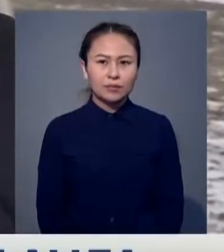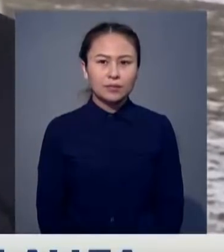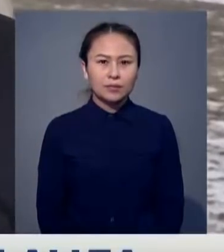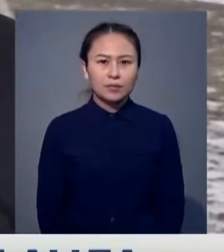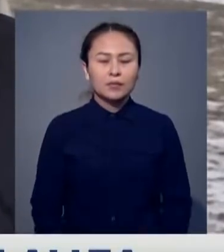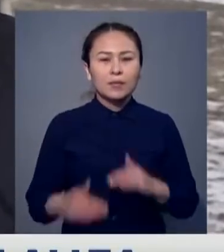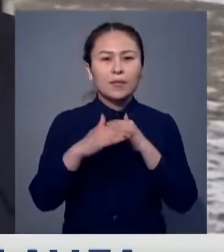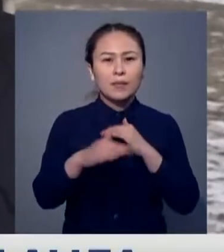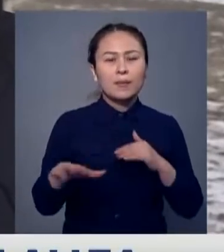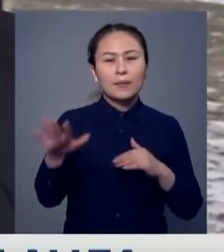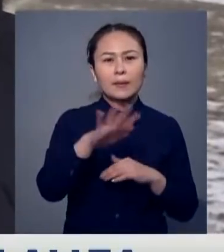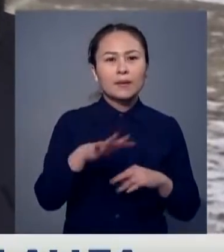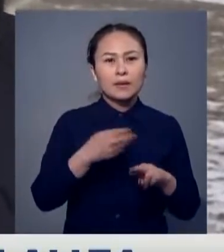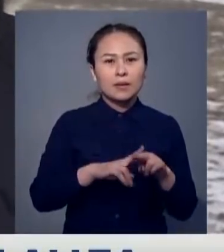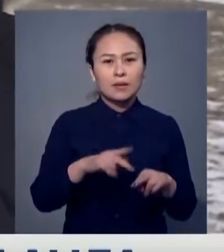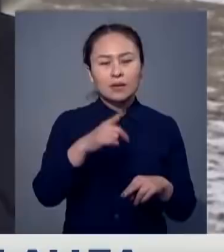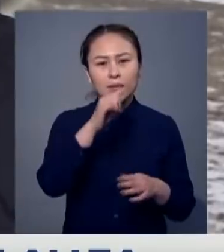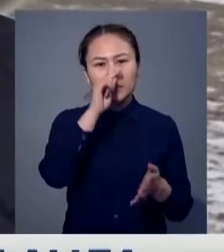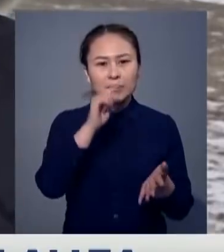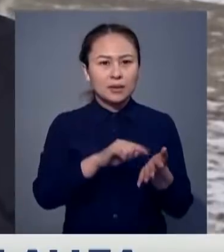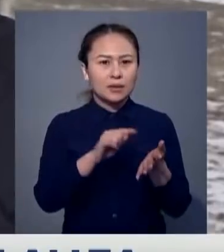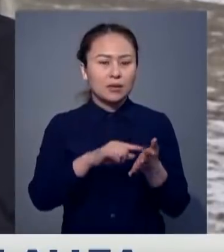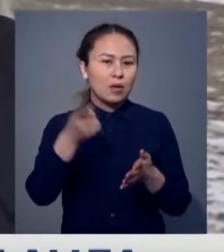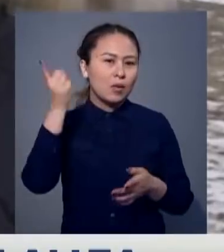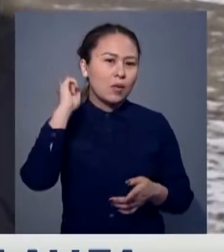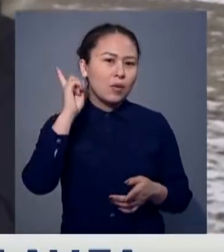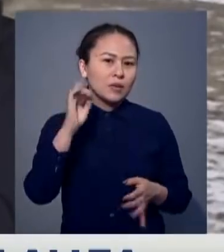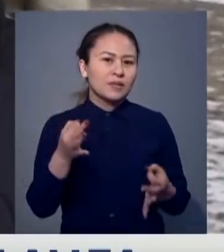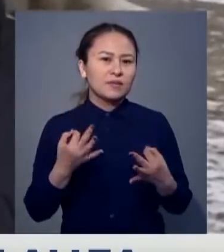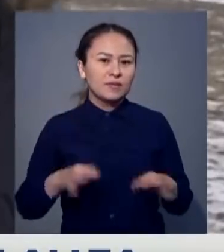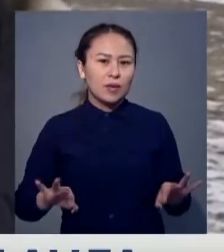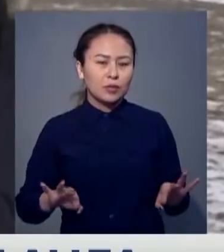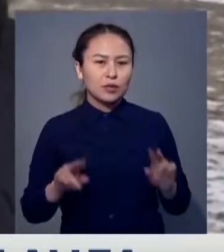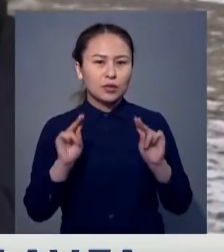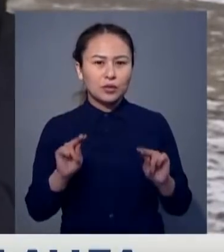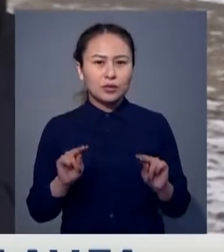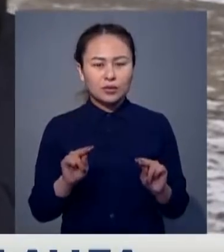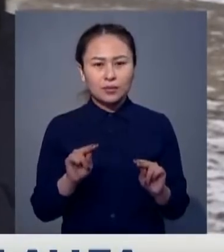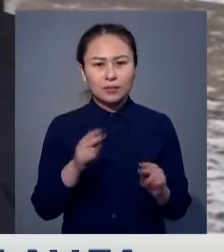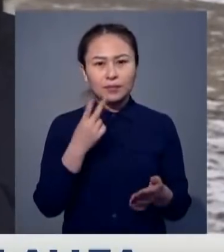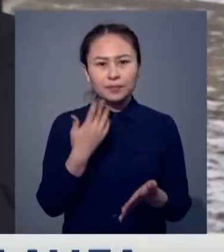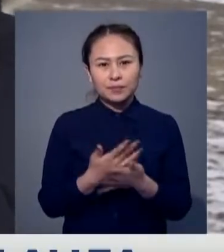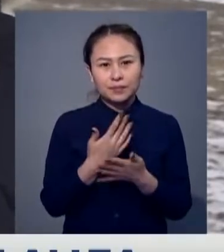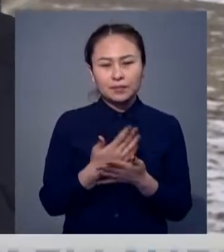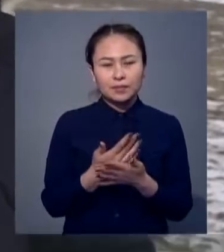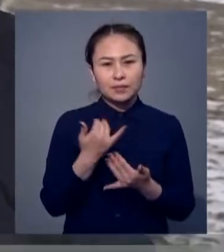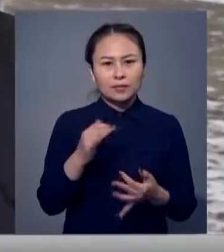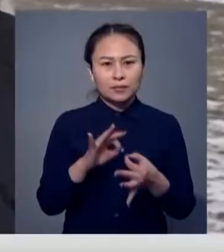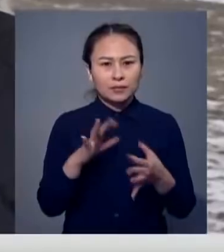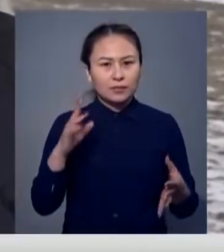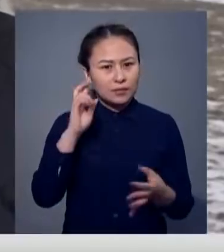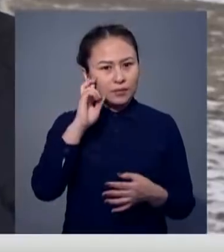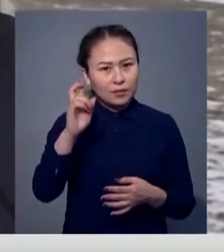Еліміздің көк байрағында бейнеленген құран құз ежелден ақ еркіндікпен азаттықтың сейін бұла. Бүгінде тәуелісіз елімізде